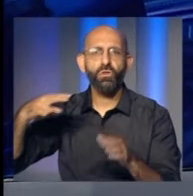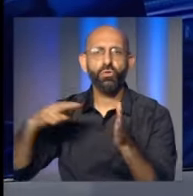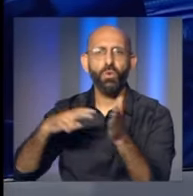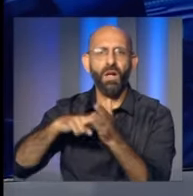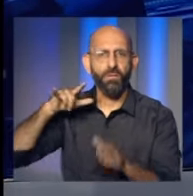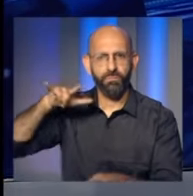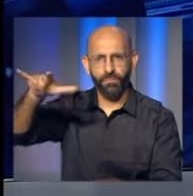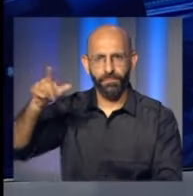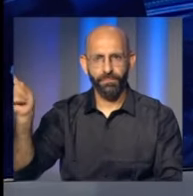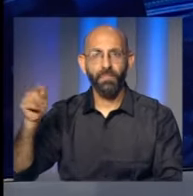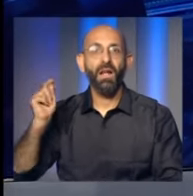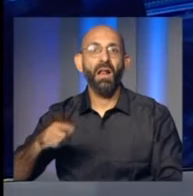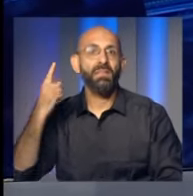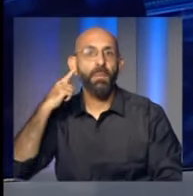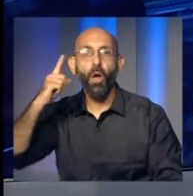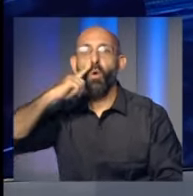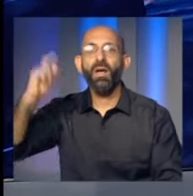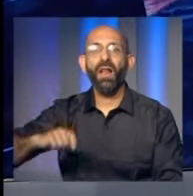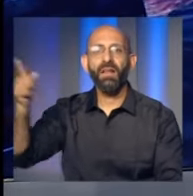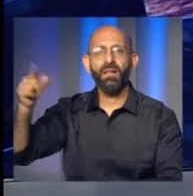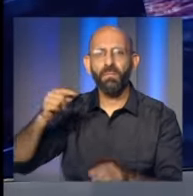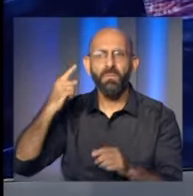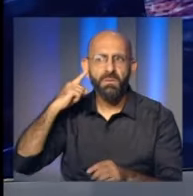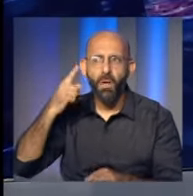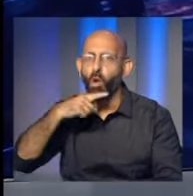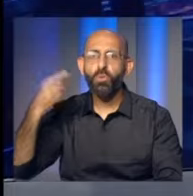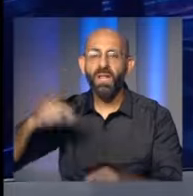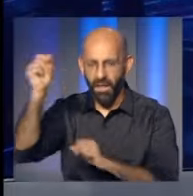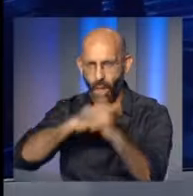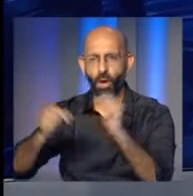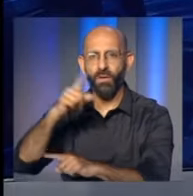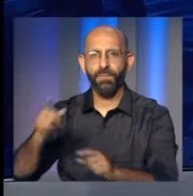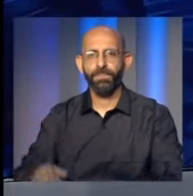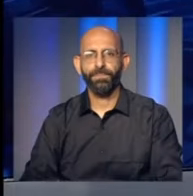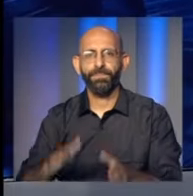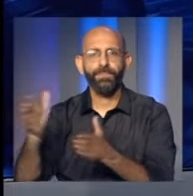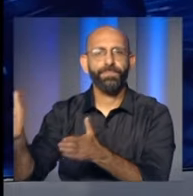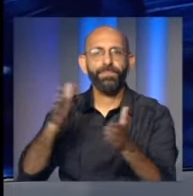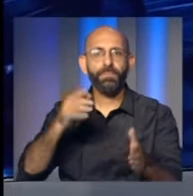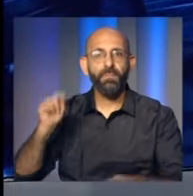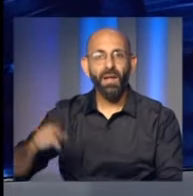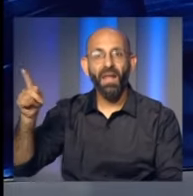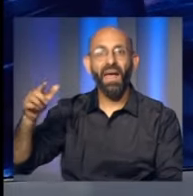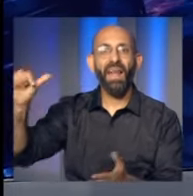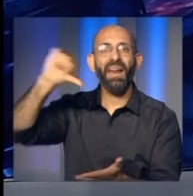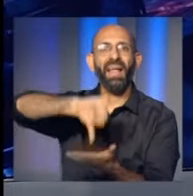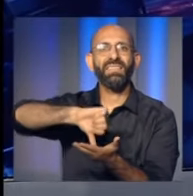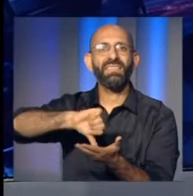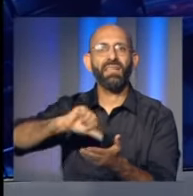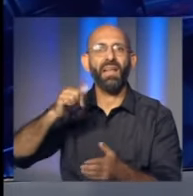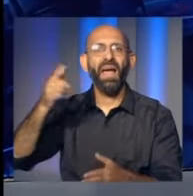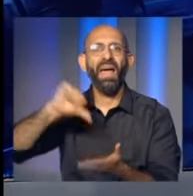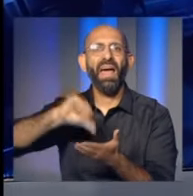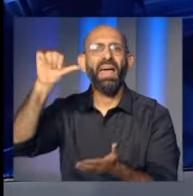ريف حلب في الملف الأوكراني تهويل روسي بالنووي إذن علي باقر كني يؤكد دعم إيران